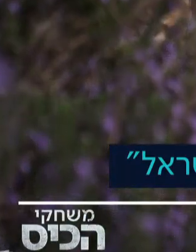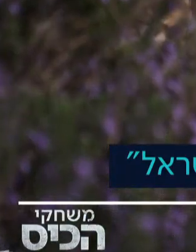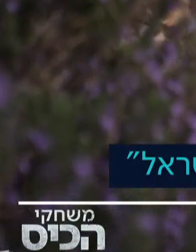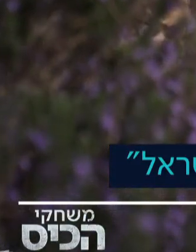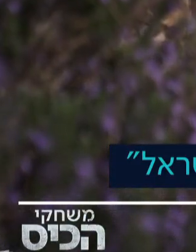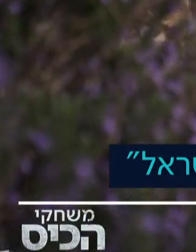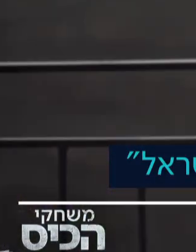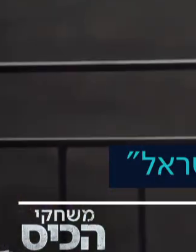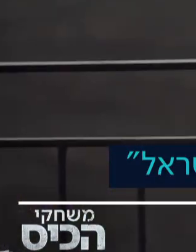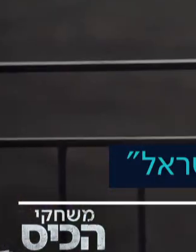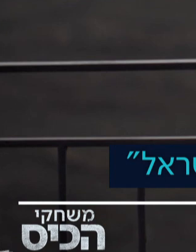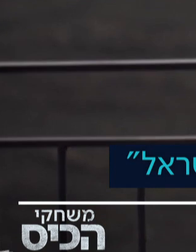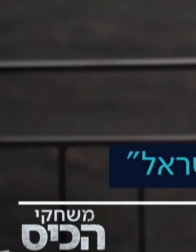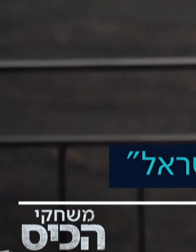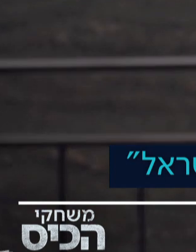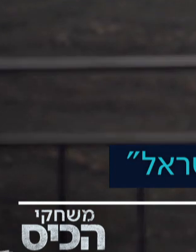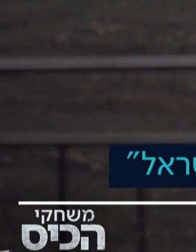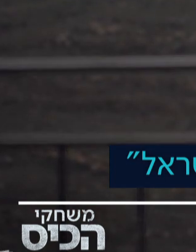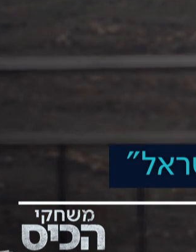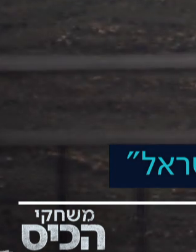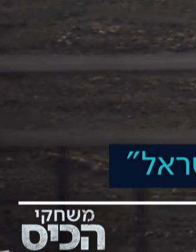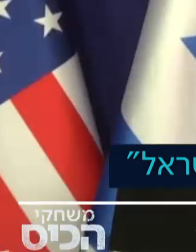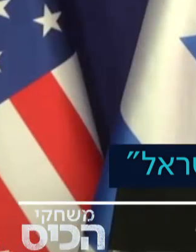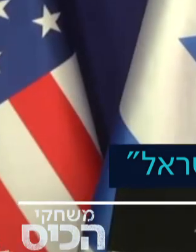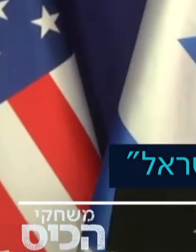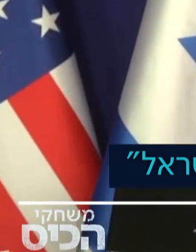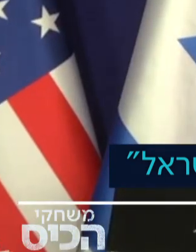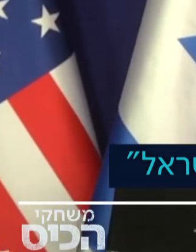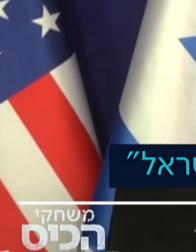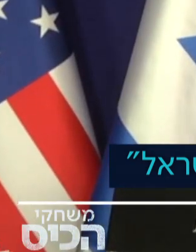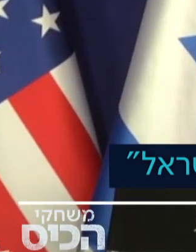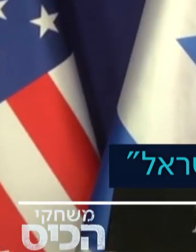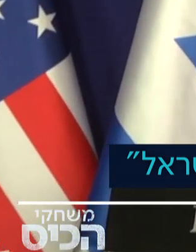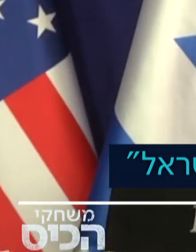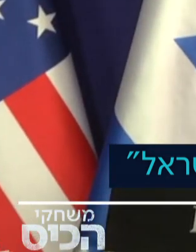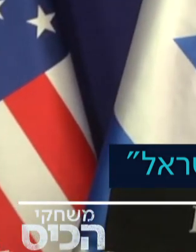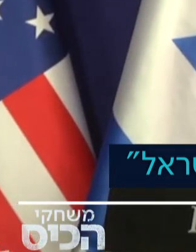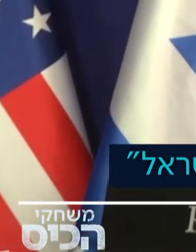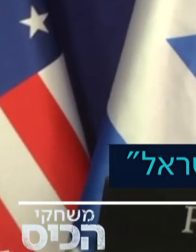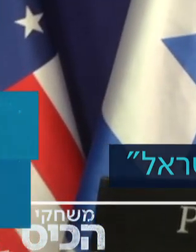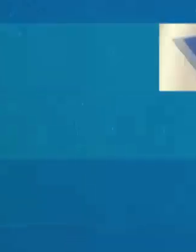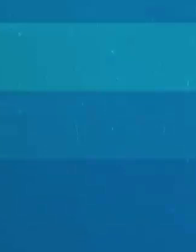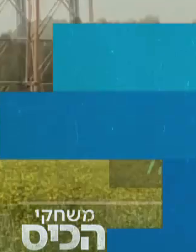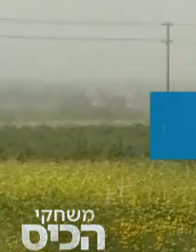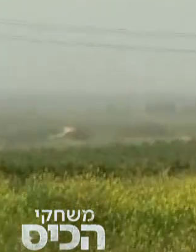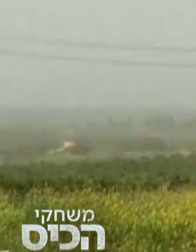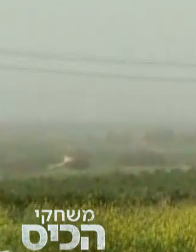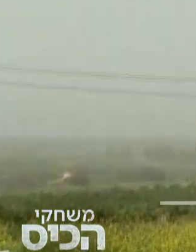פקטור בכך ששטח C הוא חלק מישראל, לפחות בכל הנוגע לסחר ומחס, ימי פומפאו האחרונים.